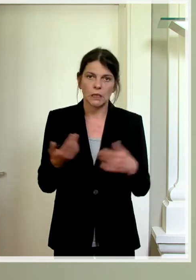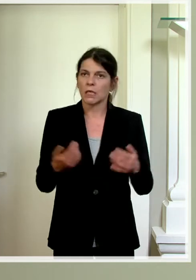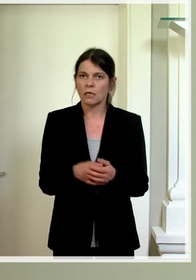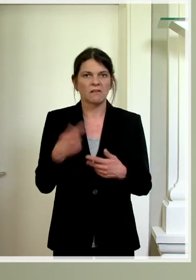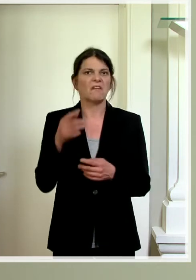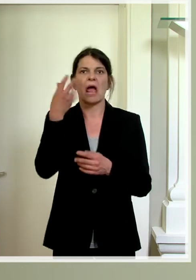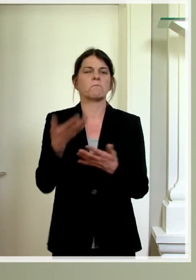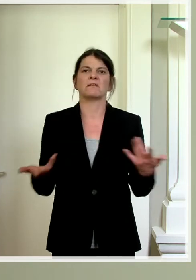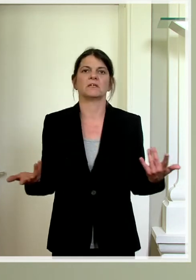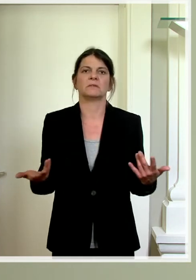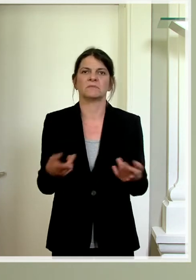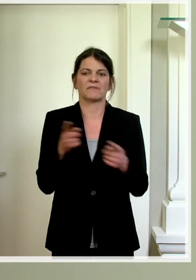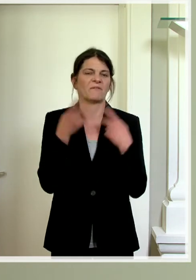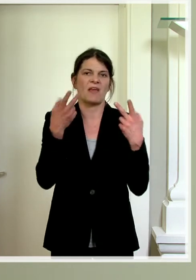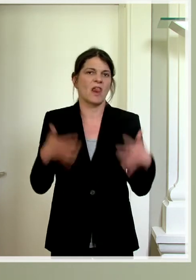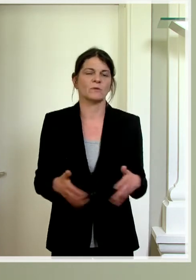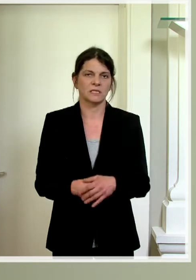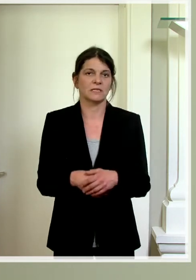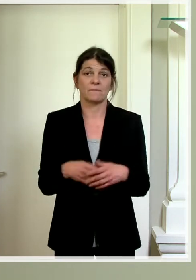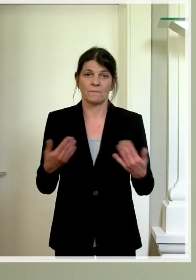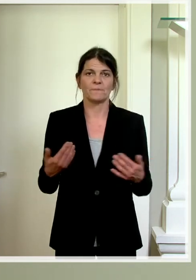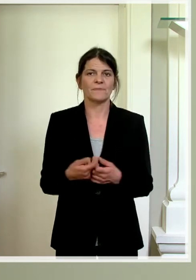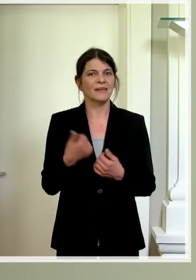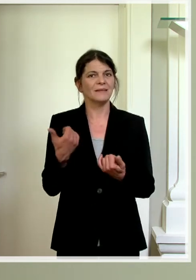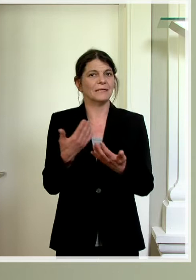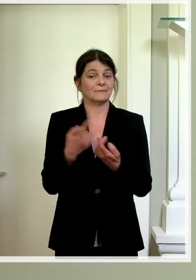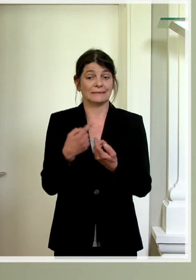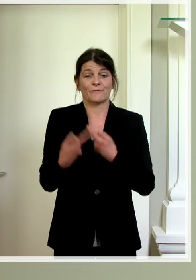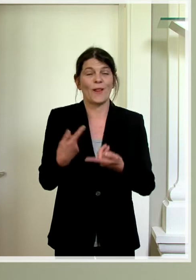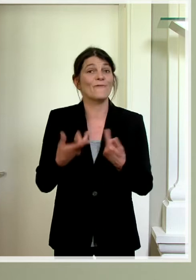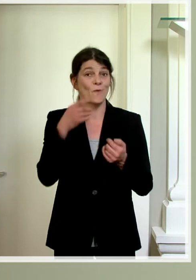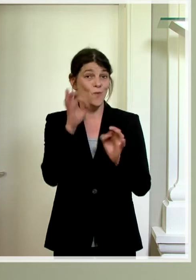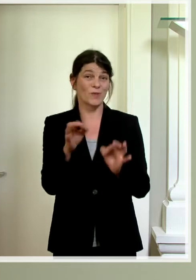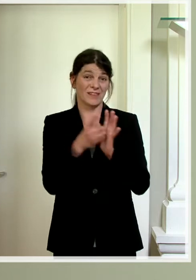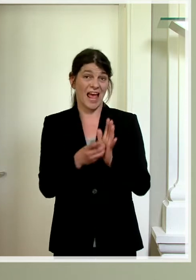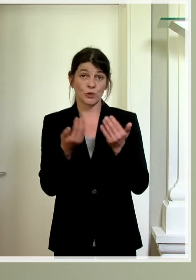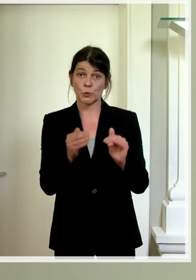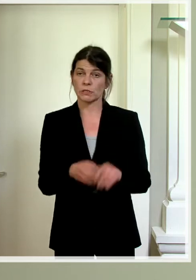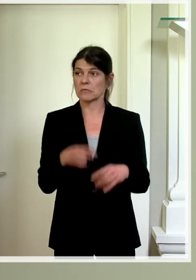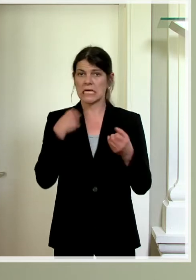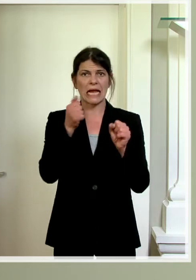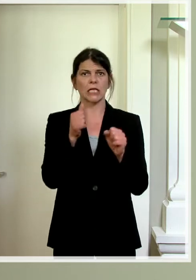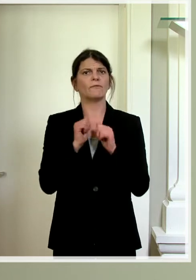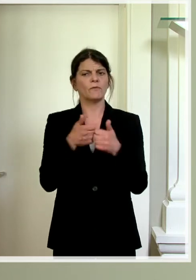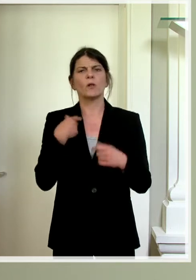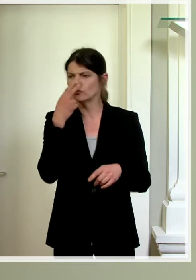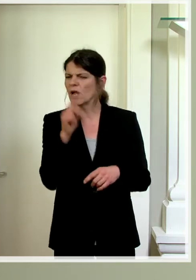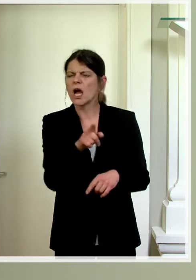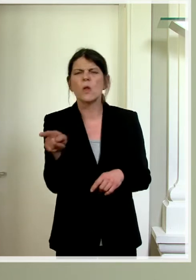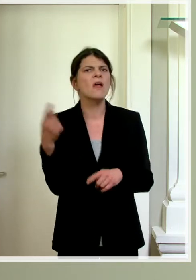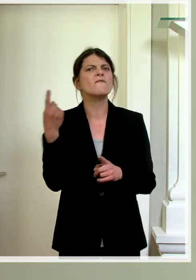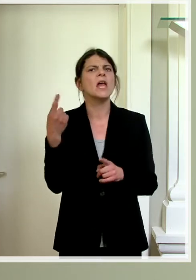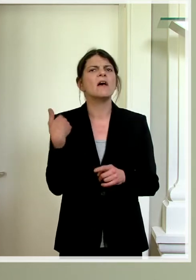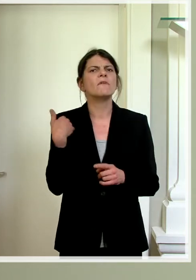ganze App wertlos. Und eben das ist die Konsequenz eines sehr guten Datenschutzes. Man kann nicht zurückverfolgen, wer